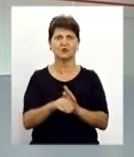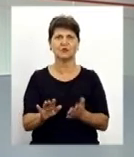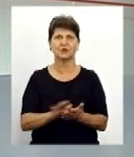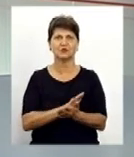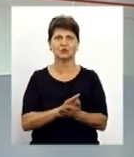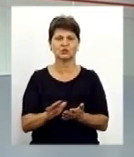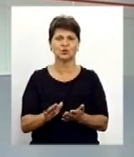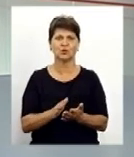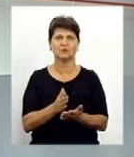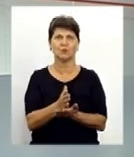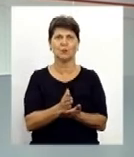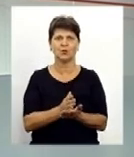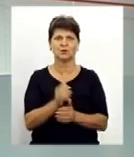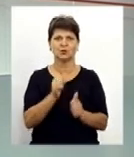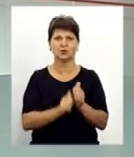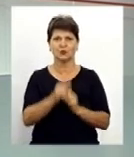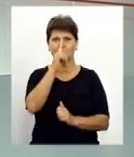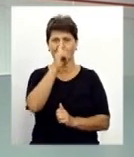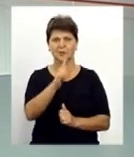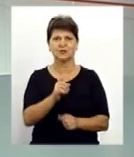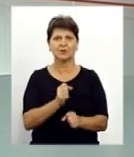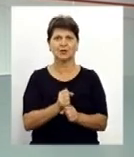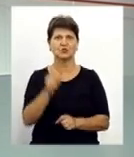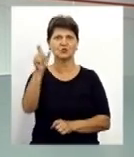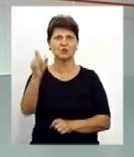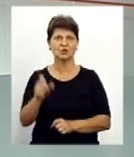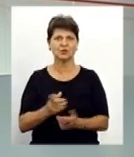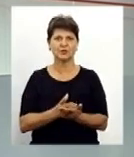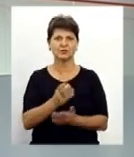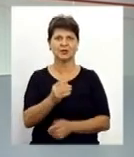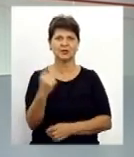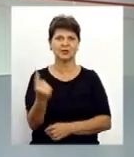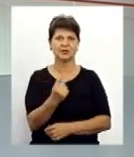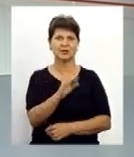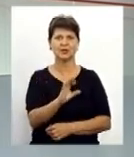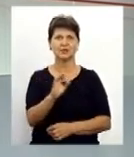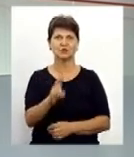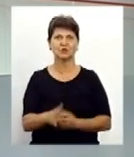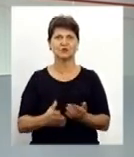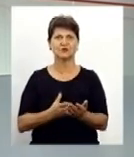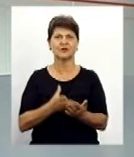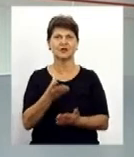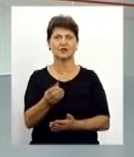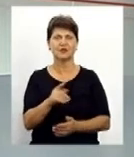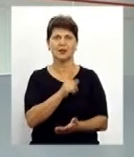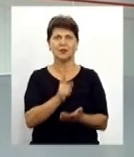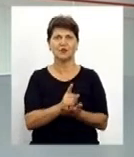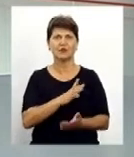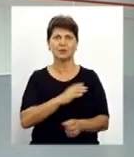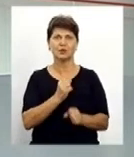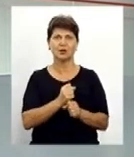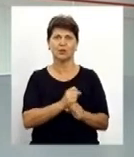за допомогою якої щомісячно повідомляє працюючій особі про сплату єдиного соціального внеску. Його має сплачувати